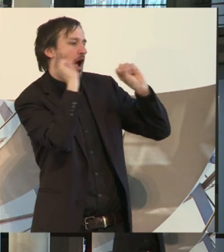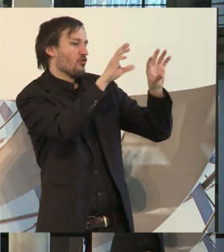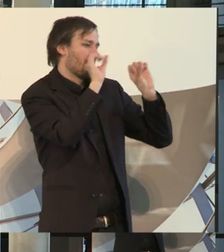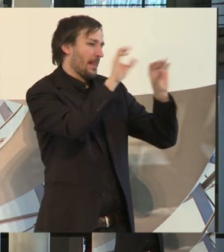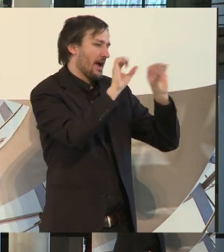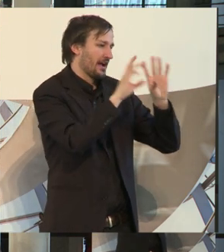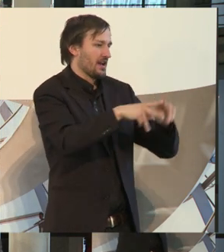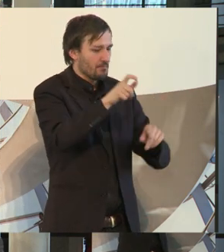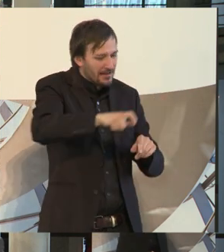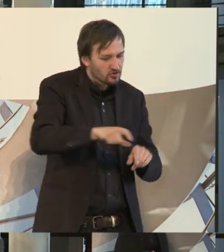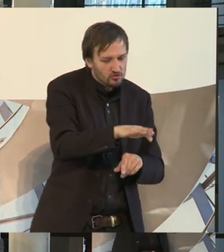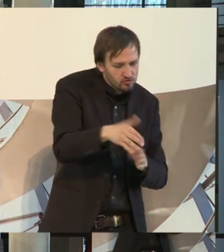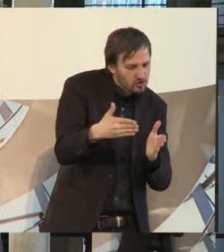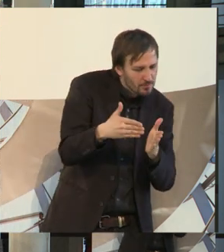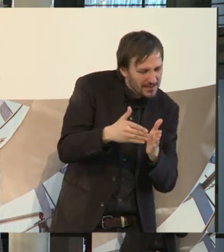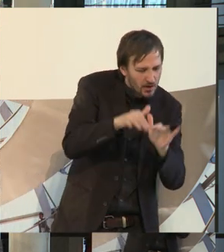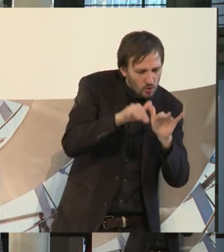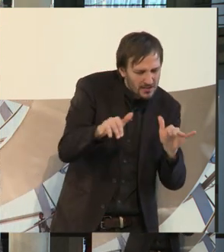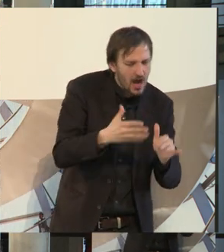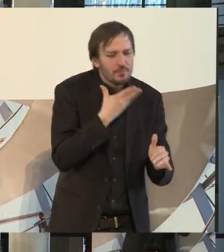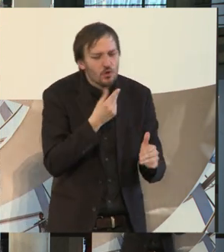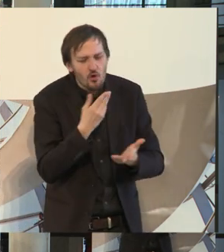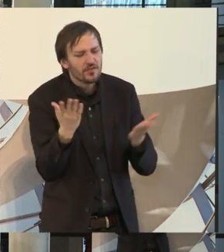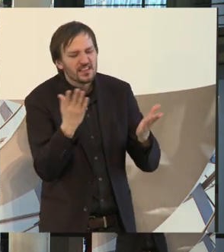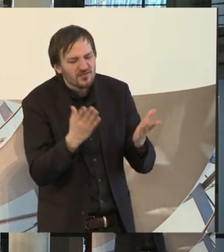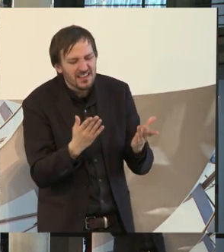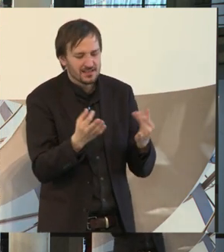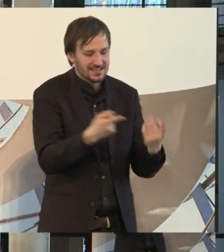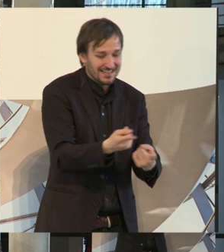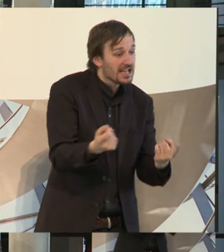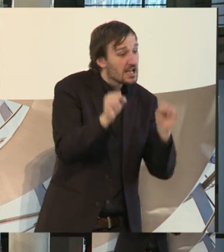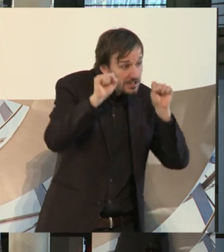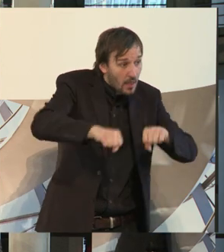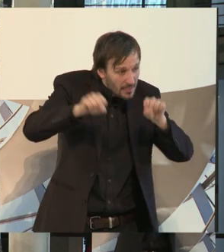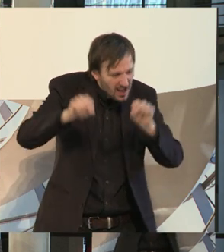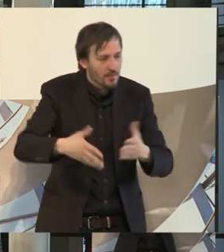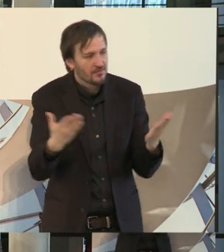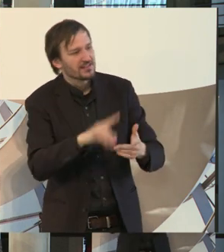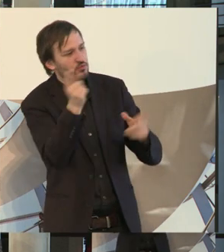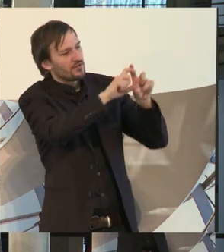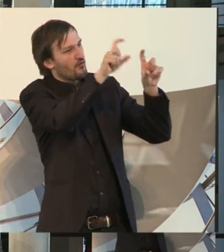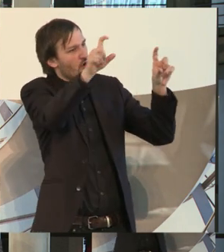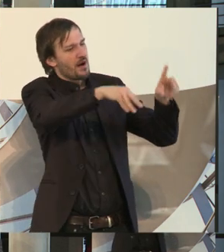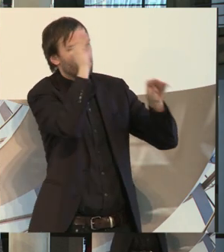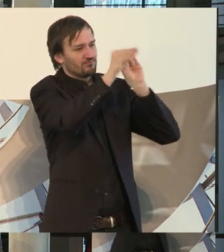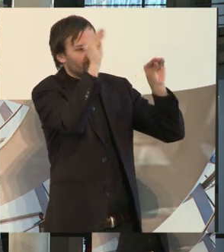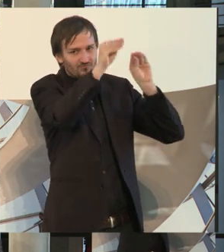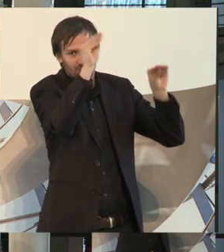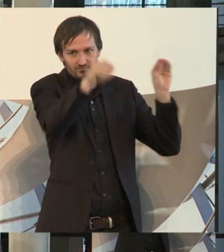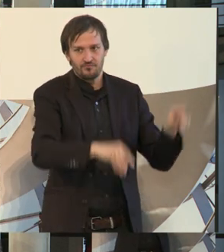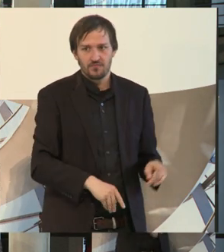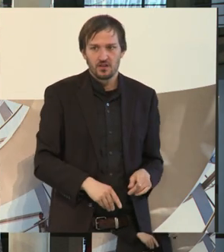welche Bedürfnisse haben Menschen in Behinderung, im Arbeitsleben und was können sie leisten. Und da möchte ich auch ein Stück weit dem widersprechen,